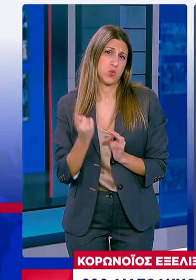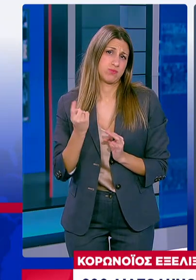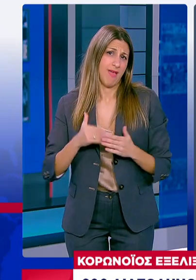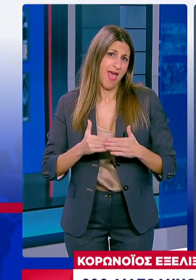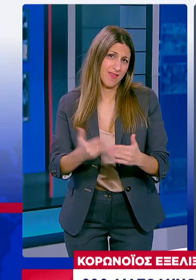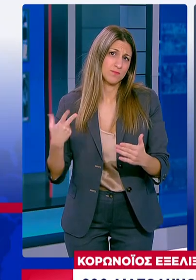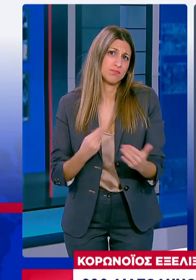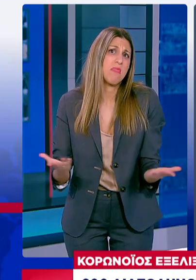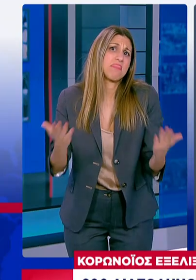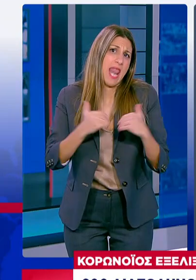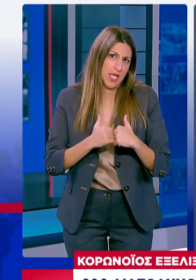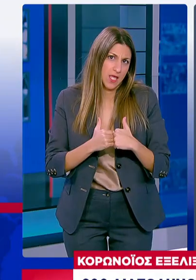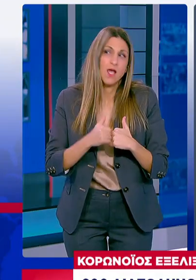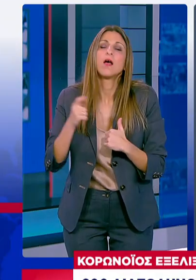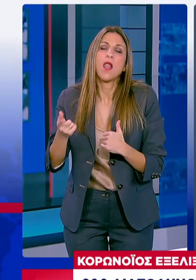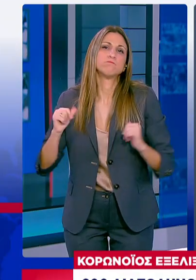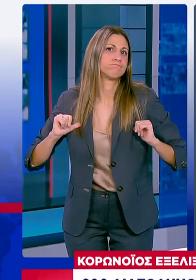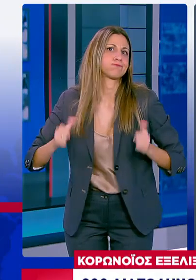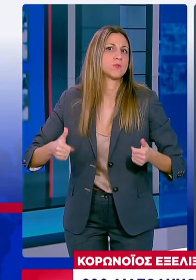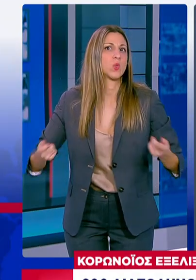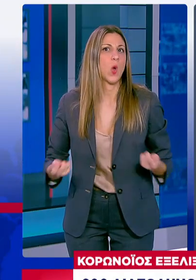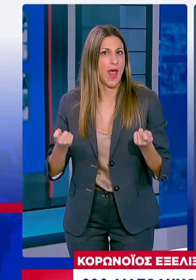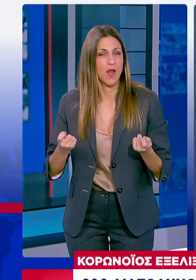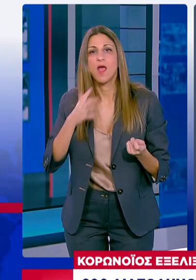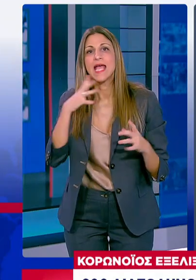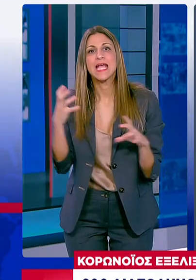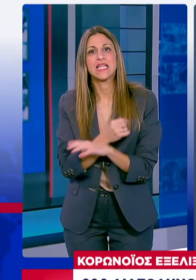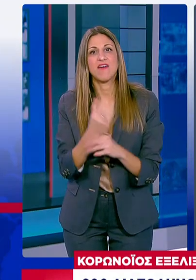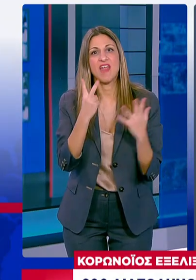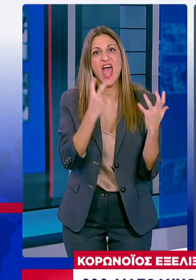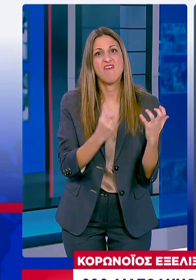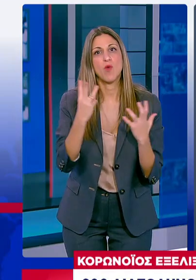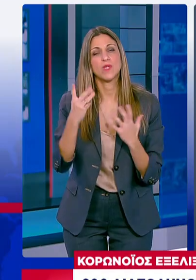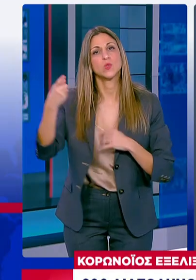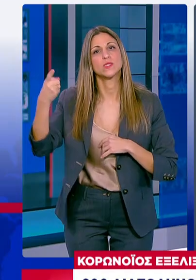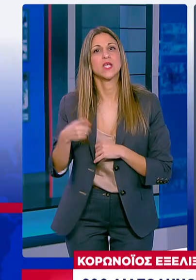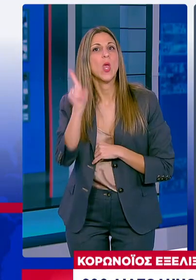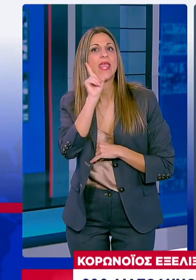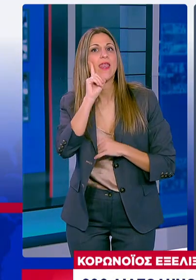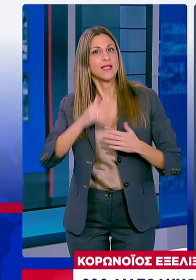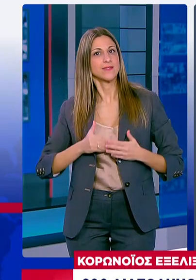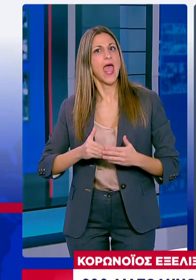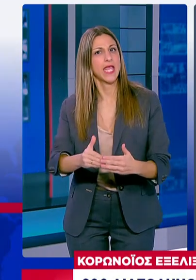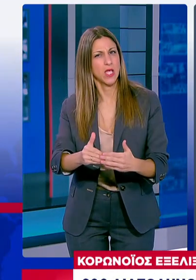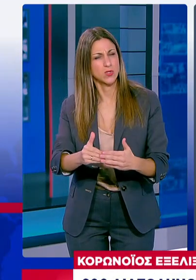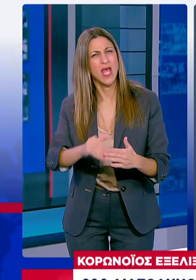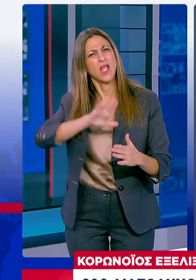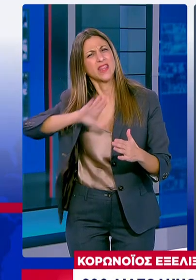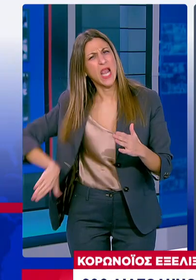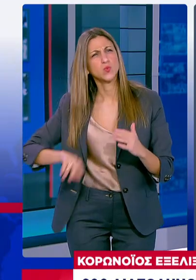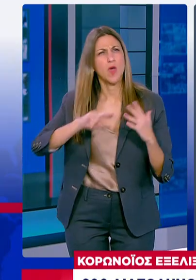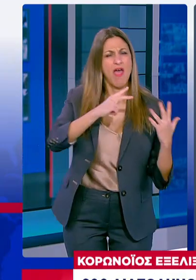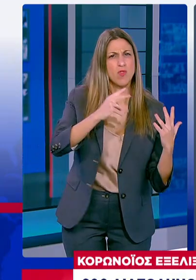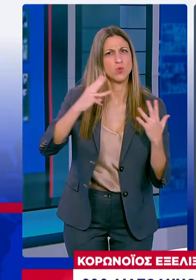σε μόλις 8 εβδομάδες Να εμβολιαστεί το 78% των εγκύων που βρίσκονταν εκείνη την εποχή Στο τρίτο τρίμηνο της